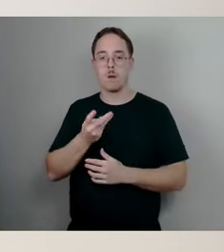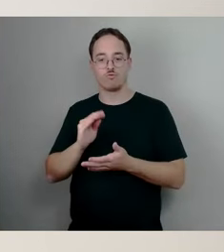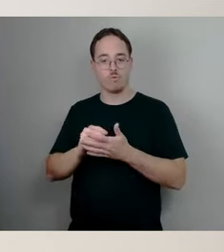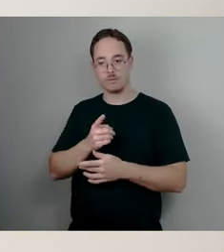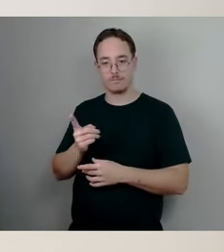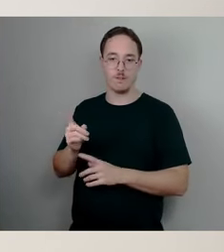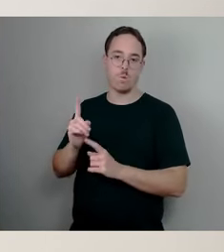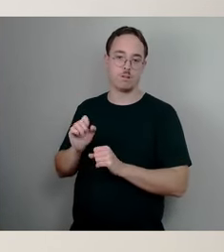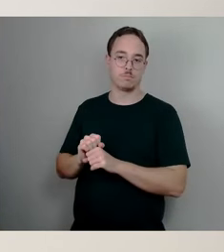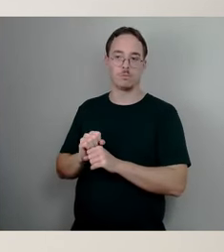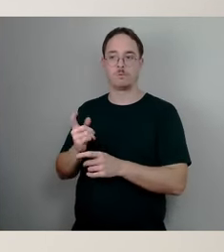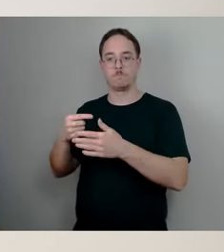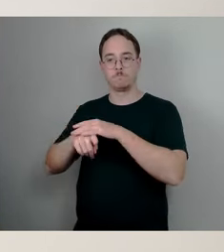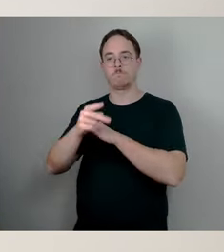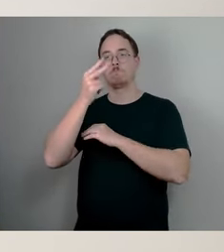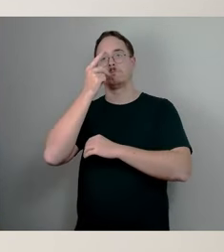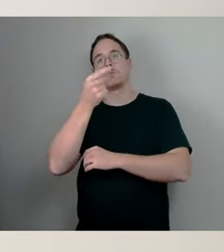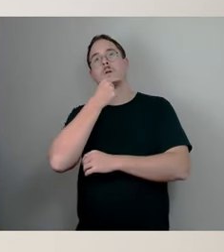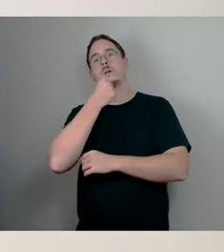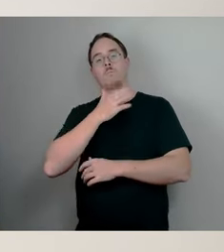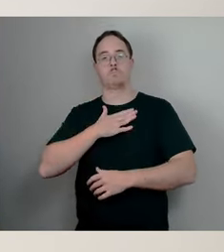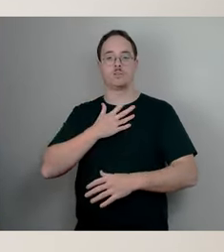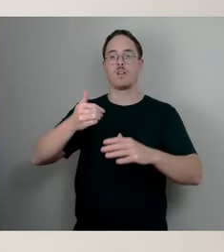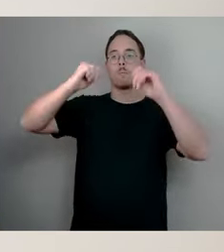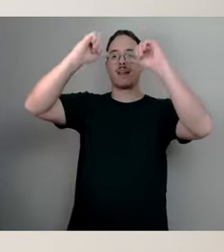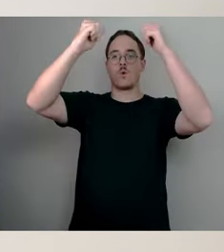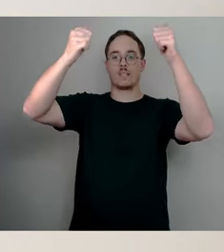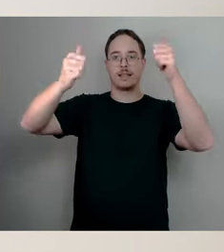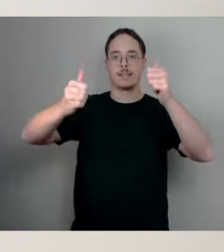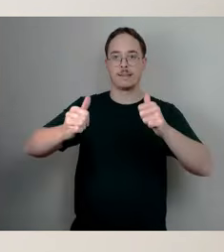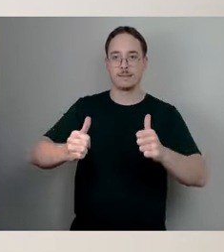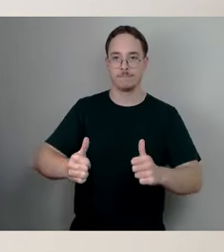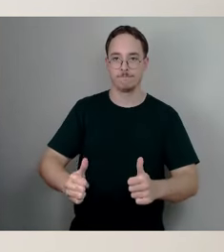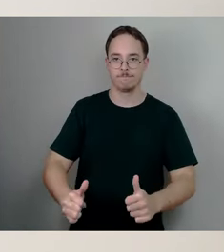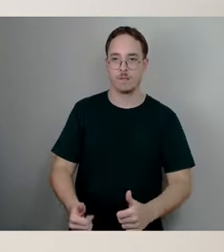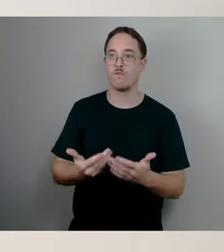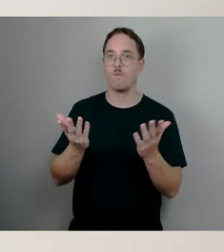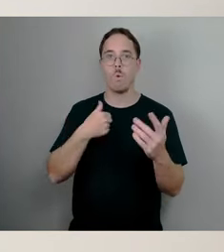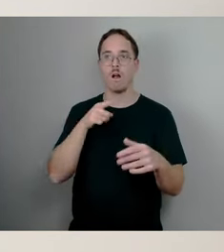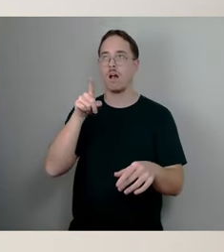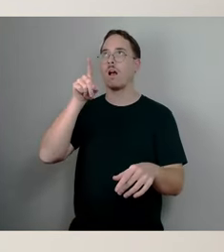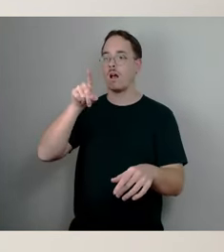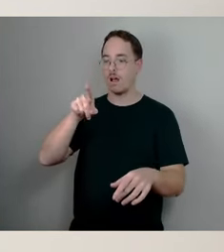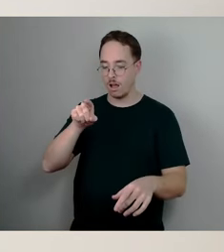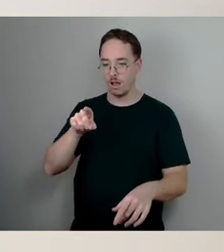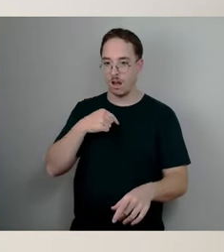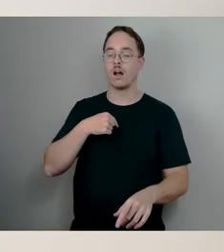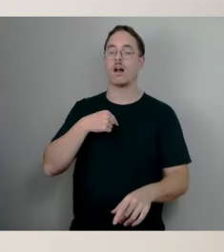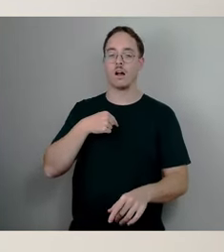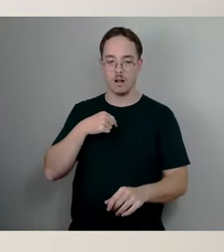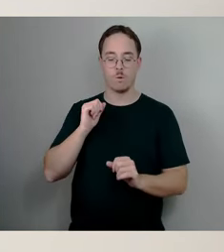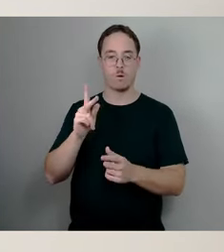an welcher Stelle die stehen, also es ist auf jeden Fall transparent dargestellt in den Kriterien und diese Kriterien, die